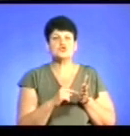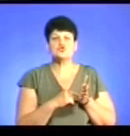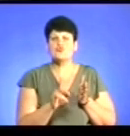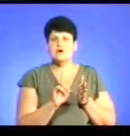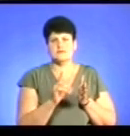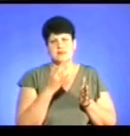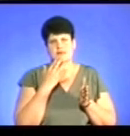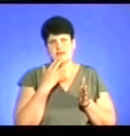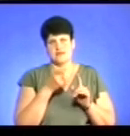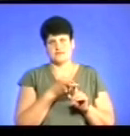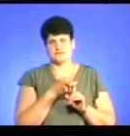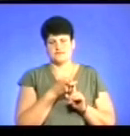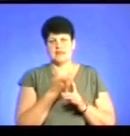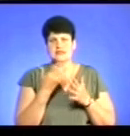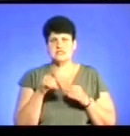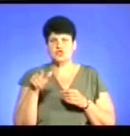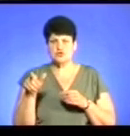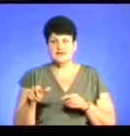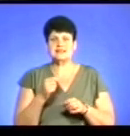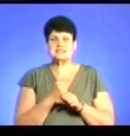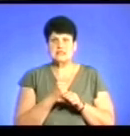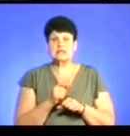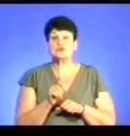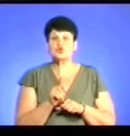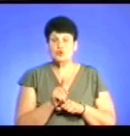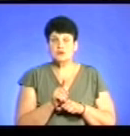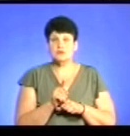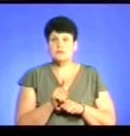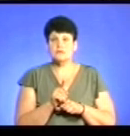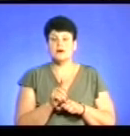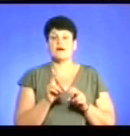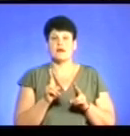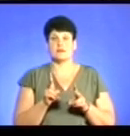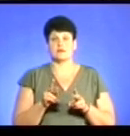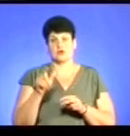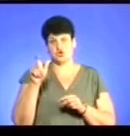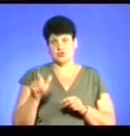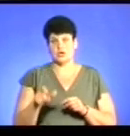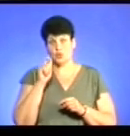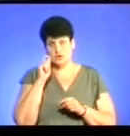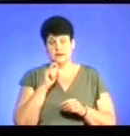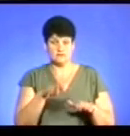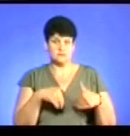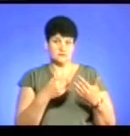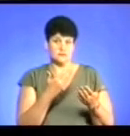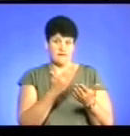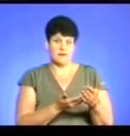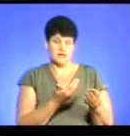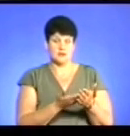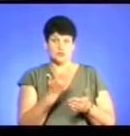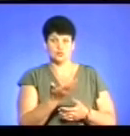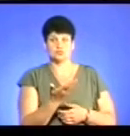національну принадлежність. Якщо людина сделал щось, то як гражданину України і до нього пред'являєте якісь